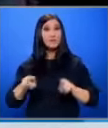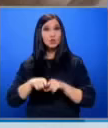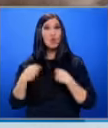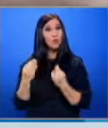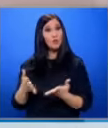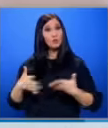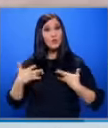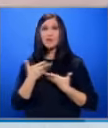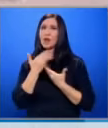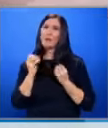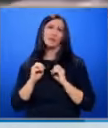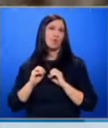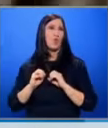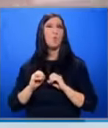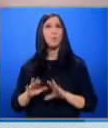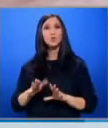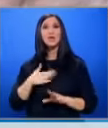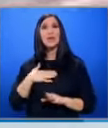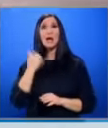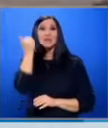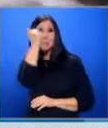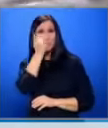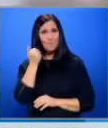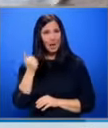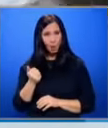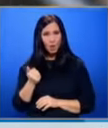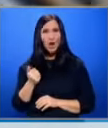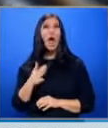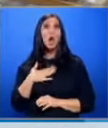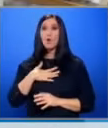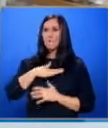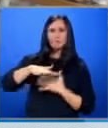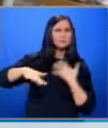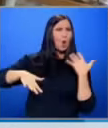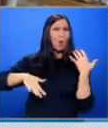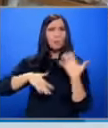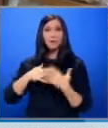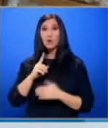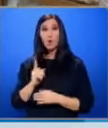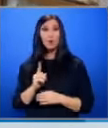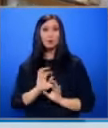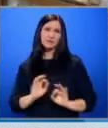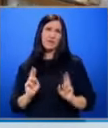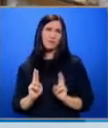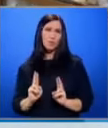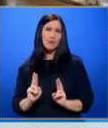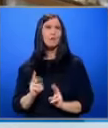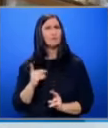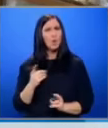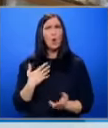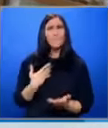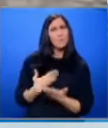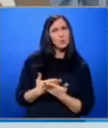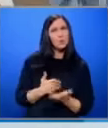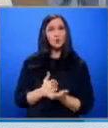дадоха заявка, че няма да допуснат да има спекула Ако има объркване, което е съвсем нормално, то е по-скоро